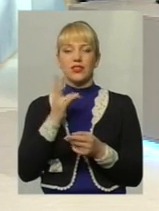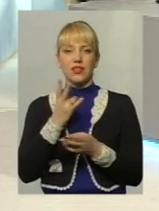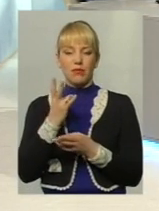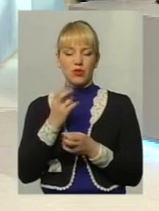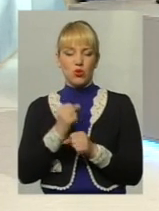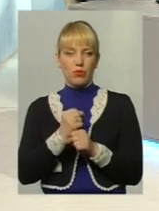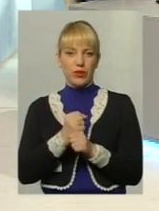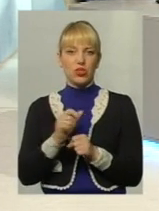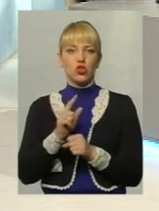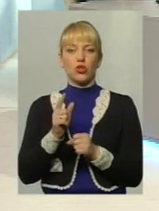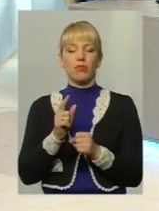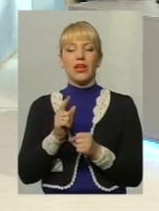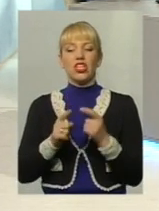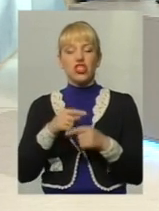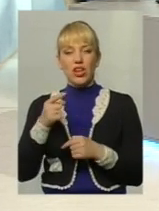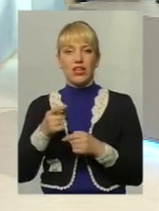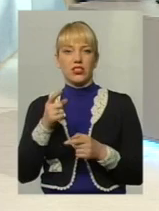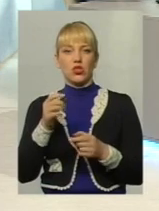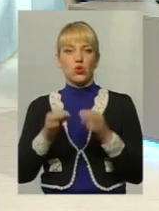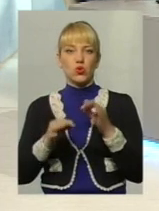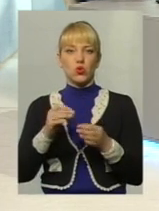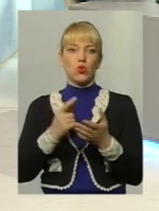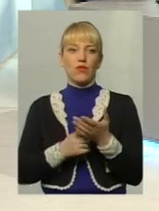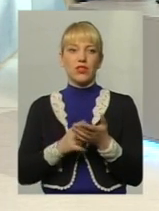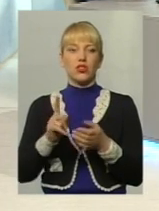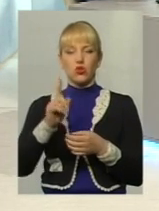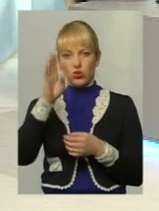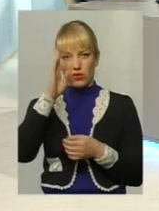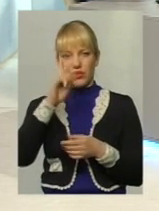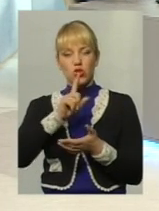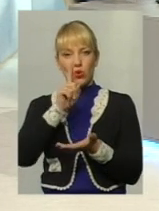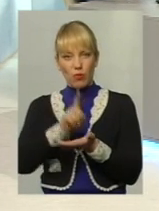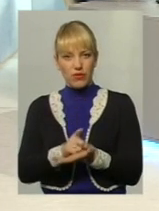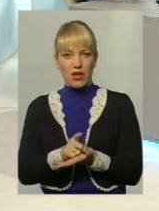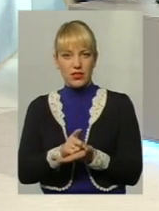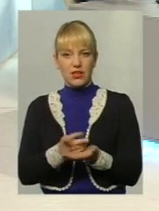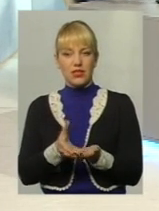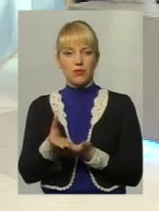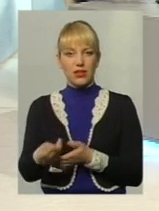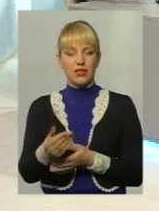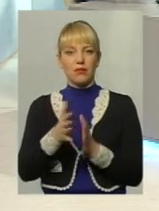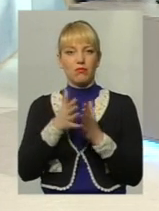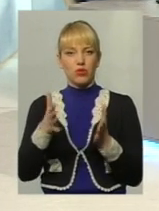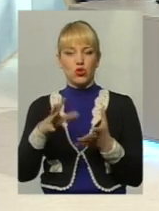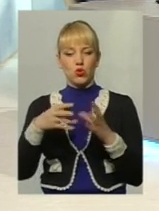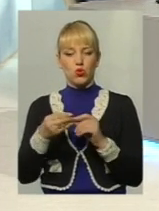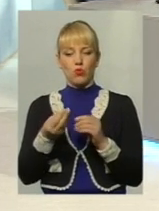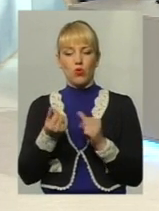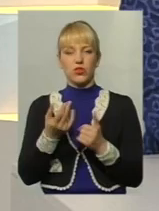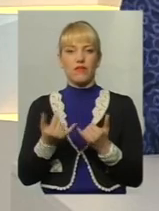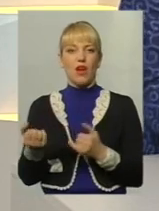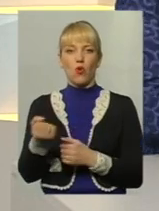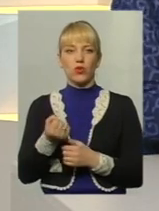через суд довести, що чоловік зобов'язаний сплатити більшу суму коштів на